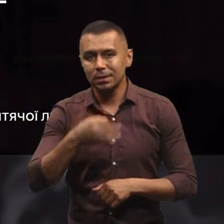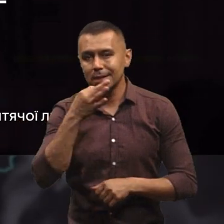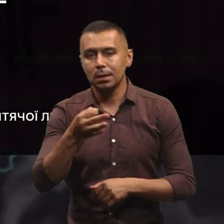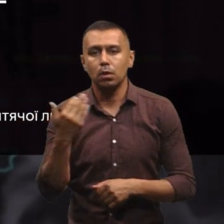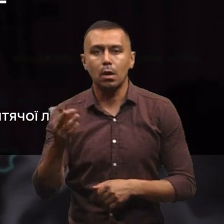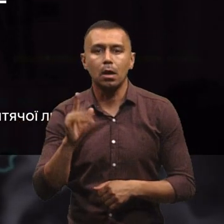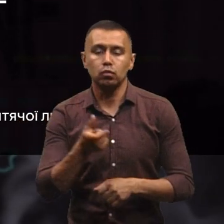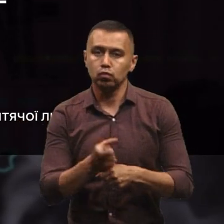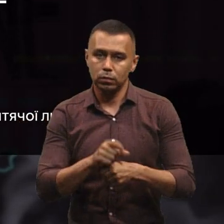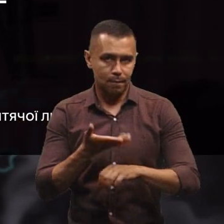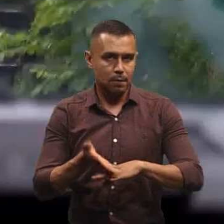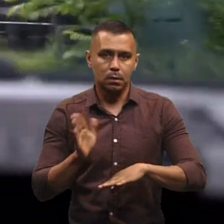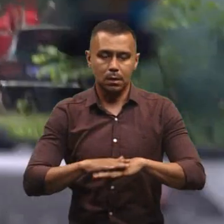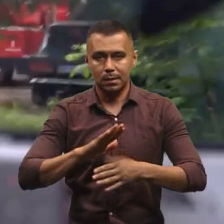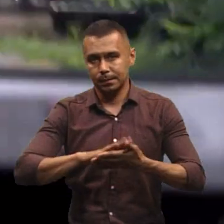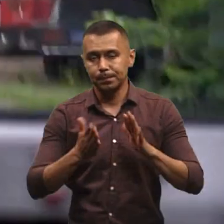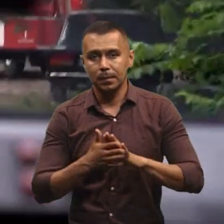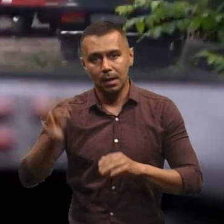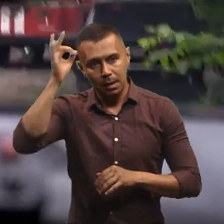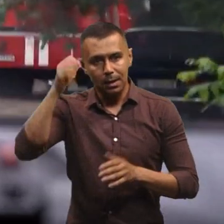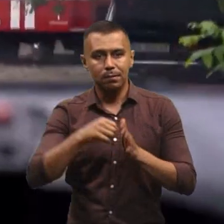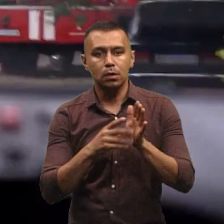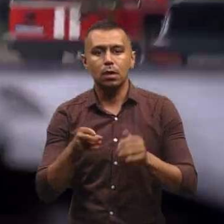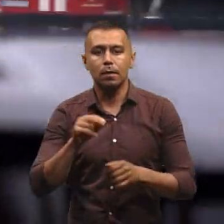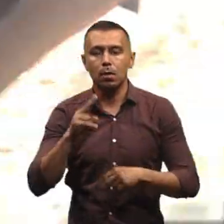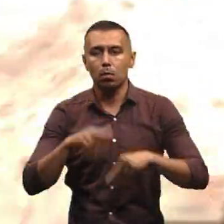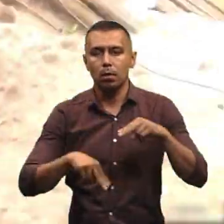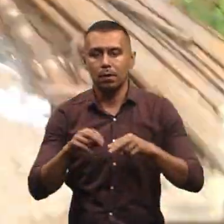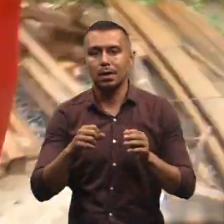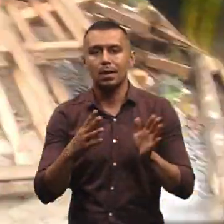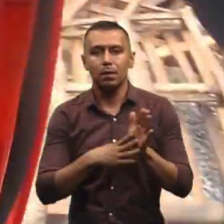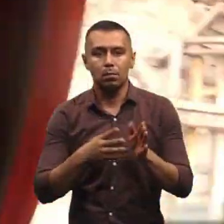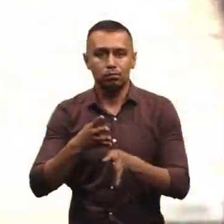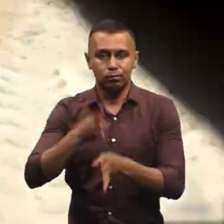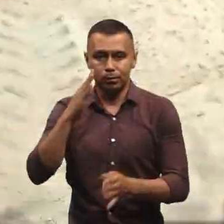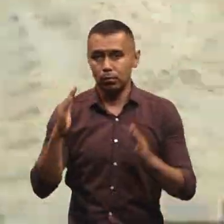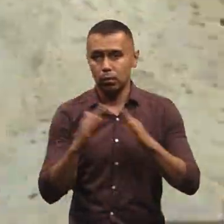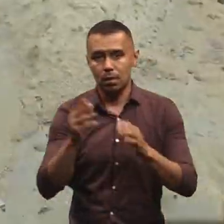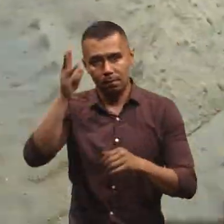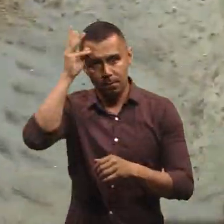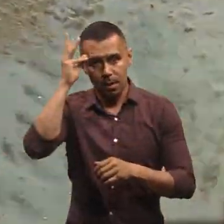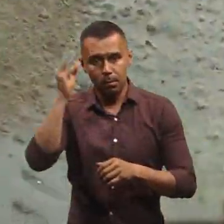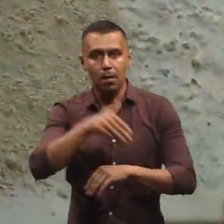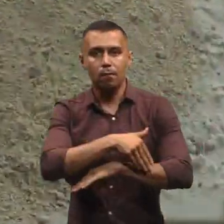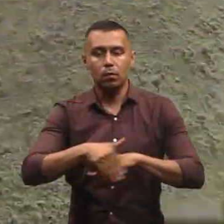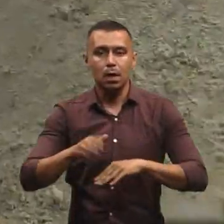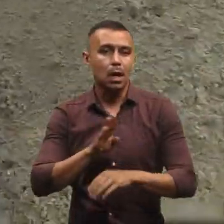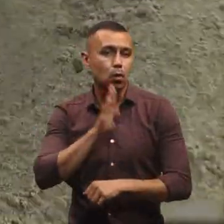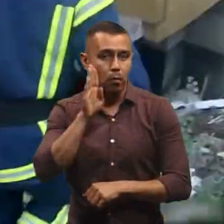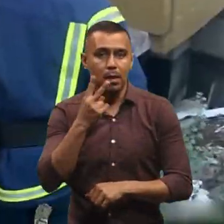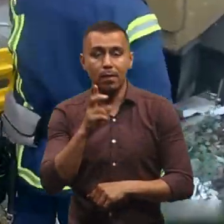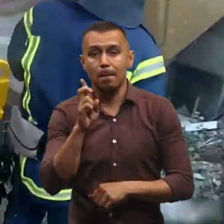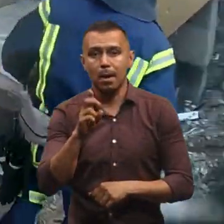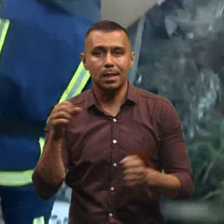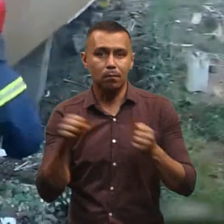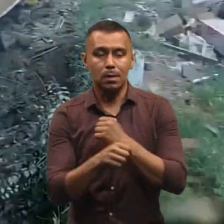його як дуже важкий стан. Нагадаю, 19 червня на будівництві дев'ятиповерхового будинку в Хмельницькому на вулиці Ранковій 2Б